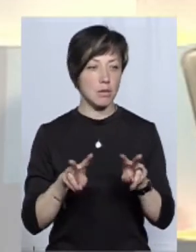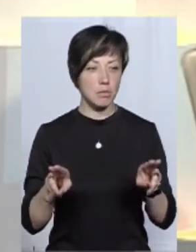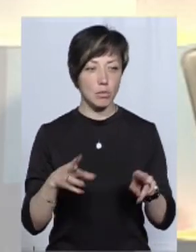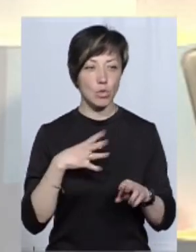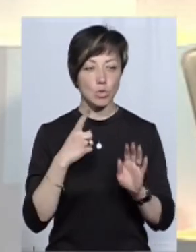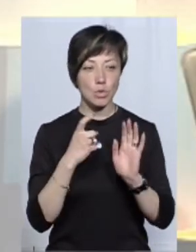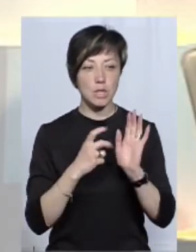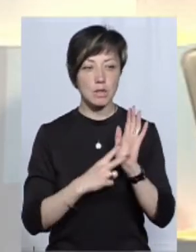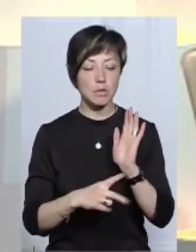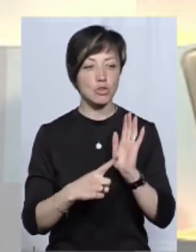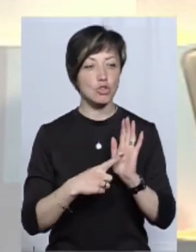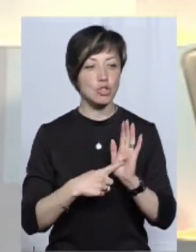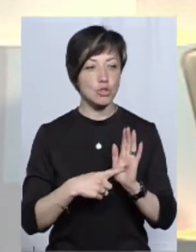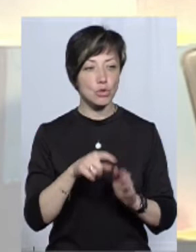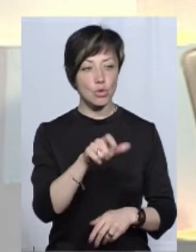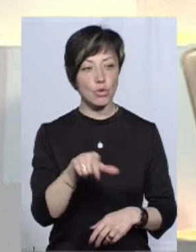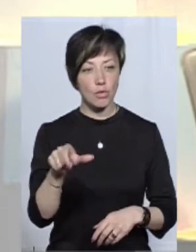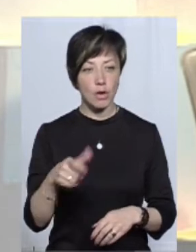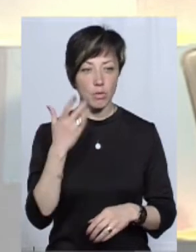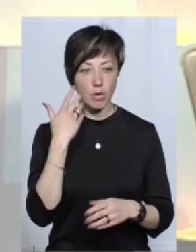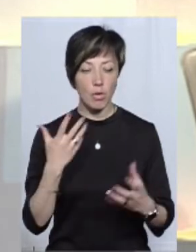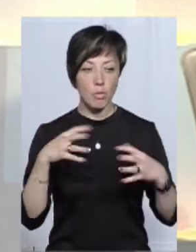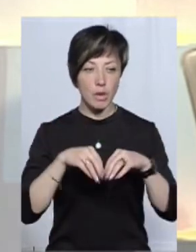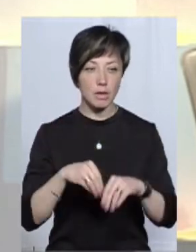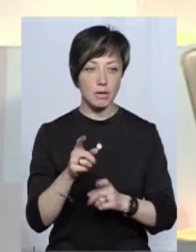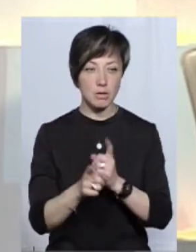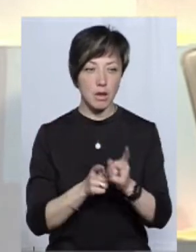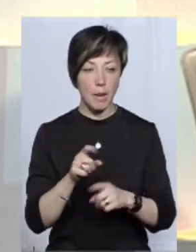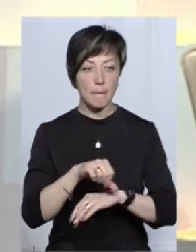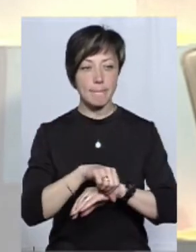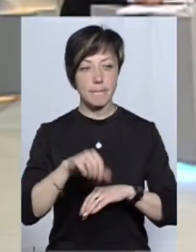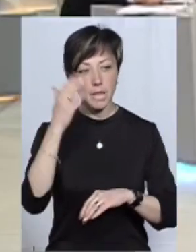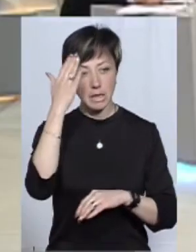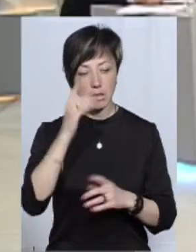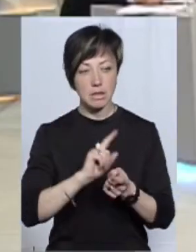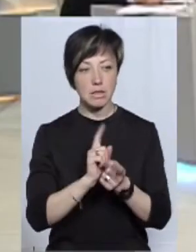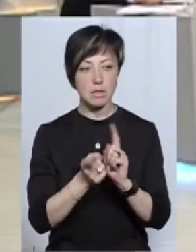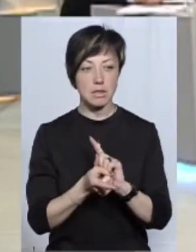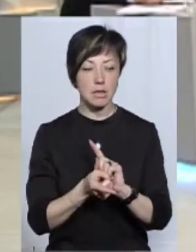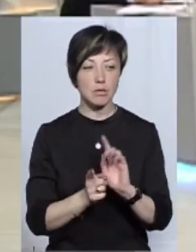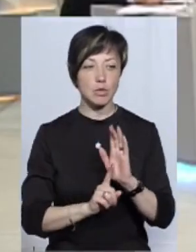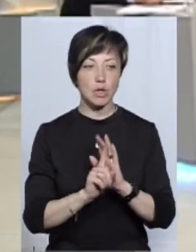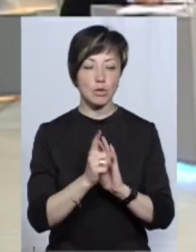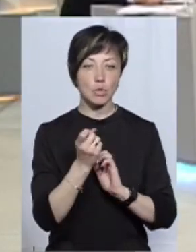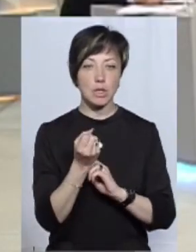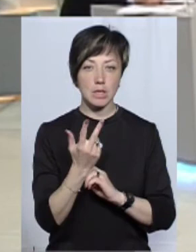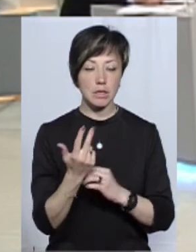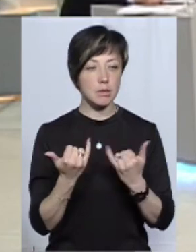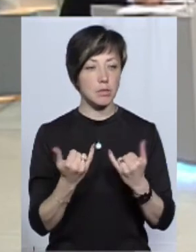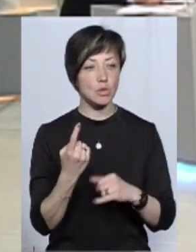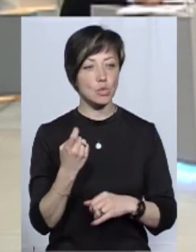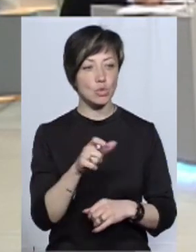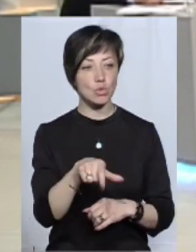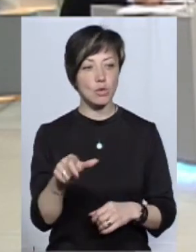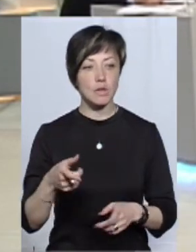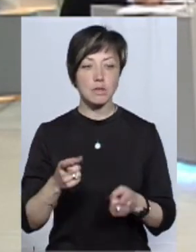ж, тобто було 176 чоловік. При об'єднаннях, при реорганізаціях митниця стала там спочатку 113, тепер 100 чоловік.